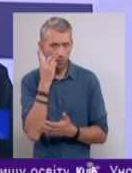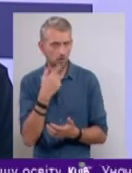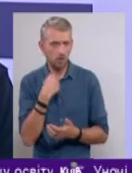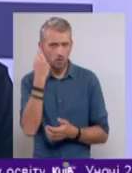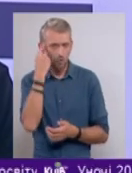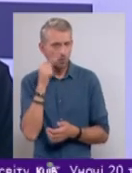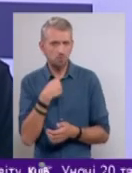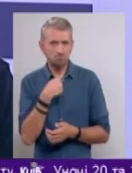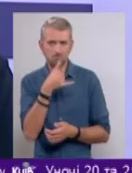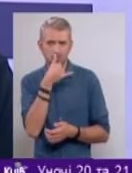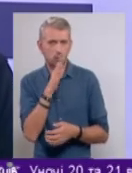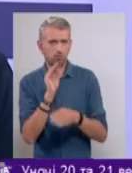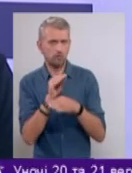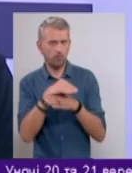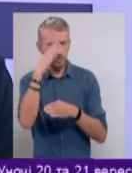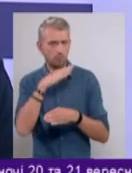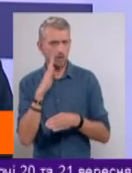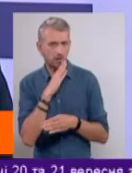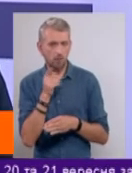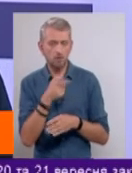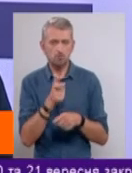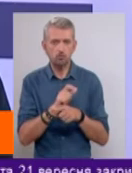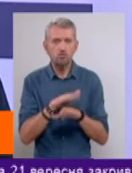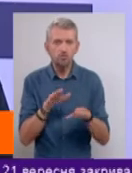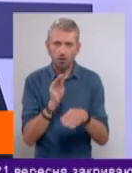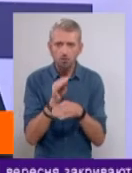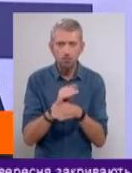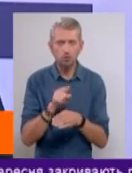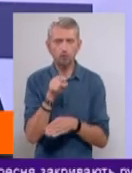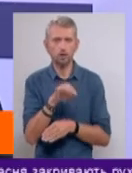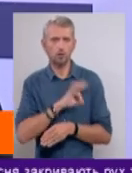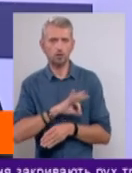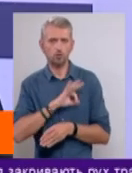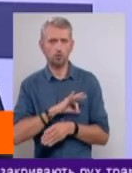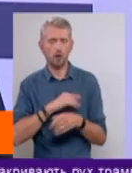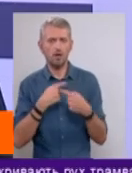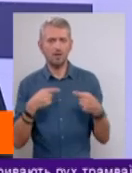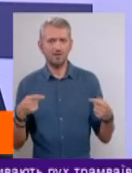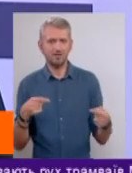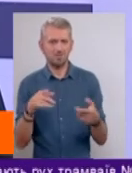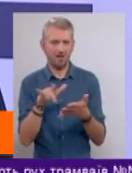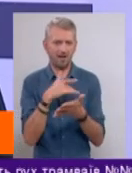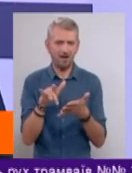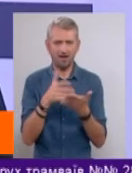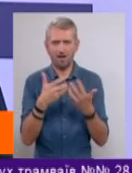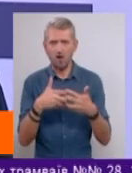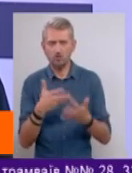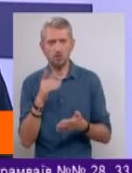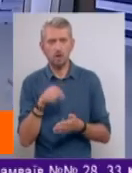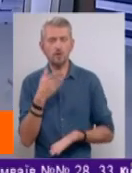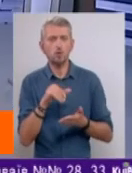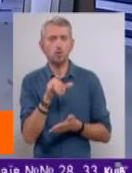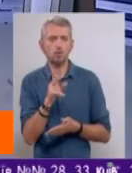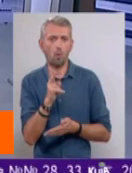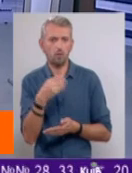тут ми не можемо звинувачувати батьків, а тим більше дітей, тому, що вони користуються різного роду гаджетами, якщо навіть у когось вони дорогі. Якщо